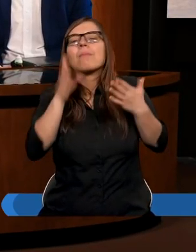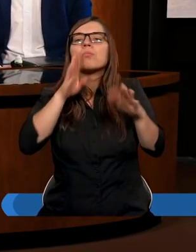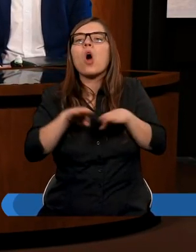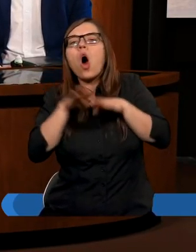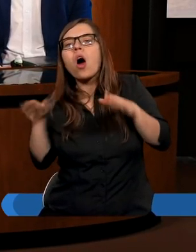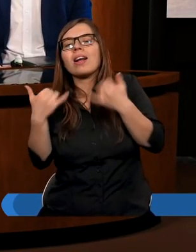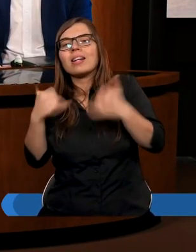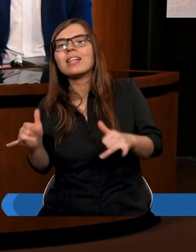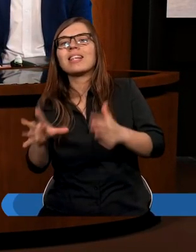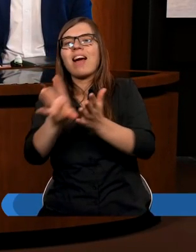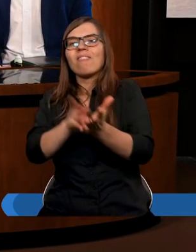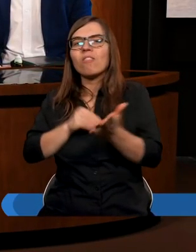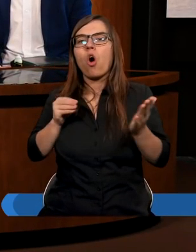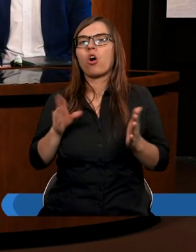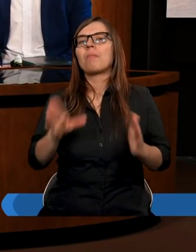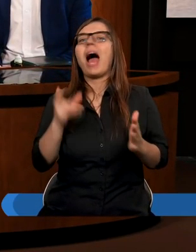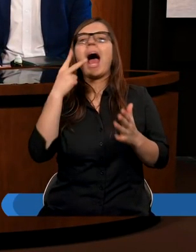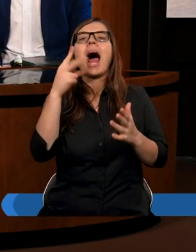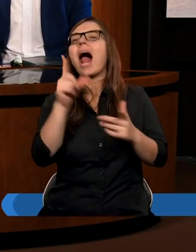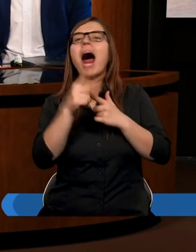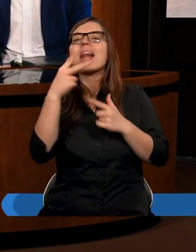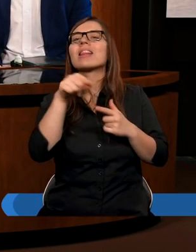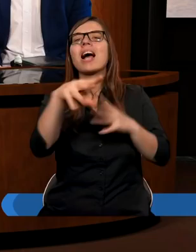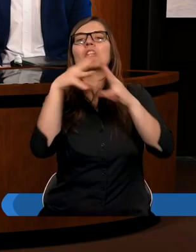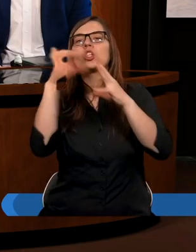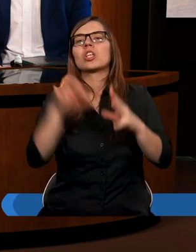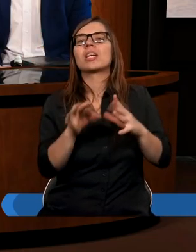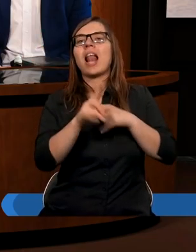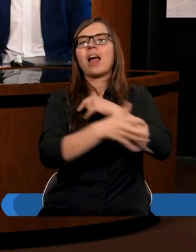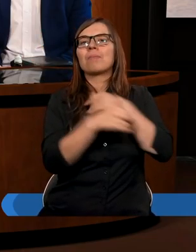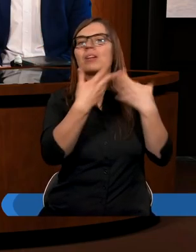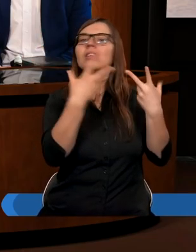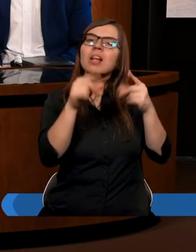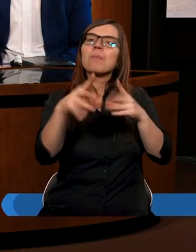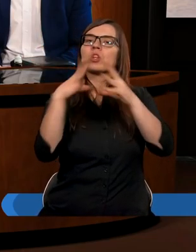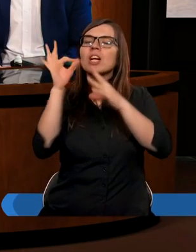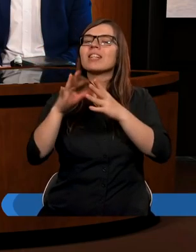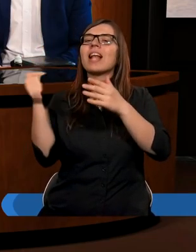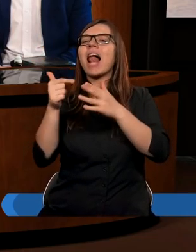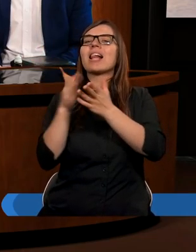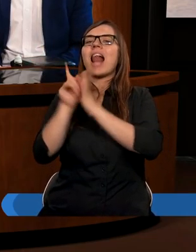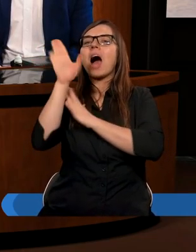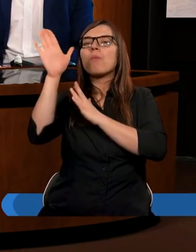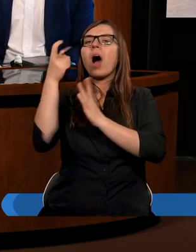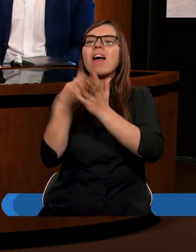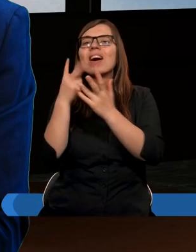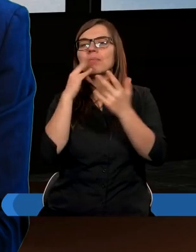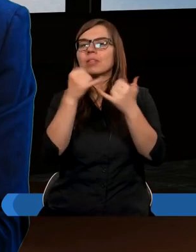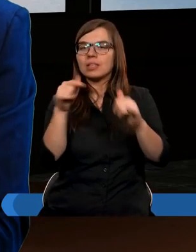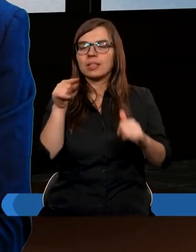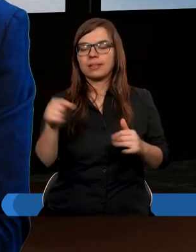puli, z innej puli mogę dać, ale nie z dziesięciny, bo dziesięcina to jest jednak dla Boga.